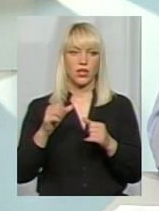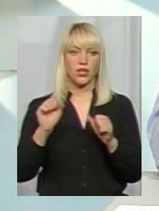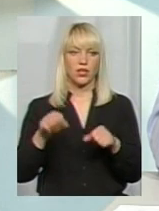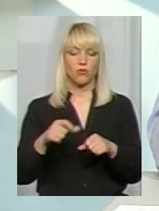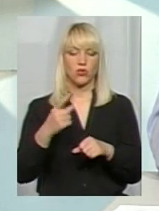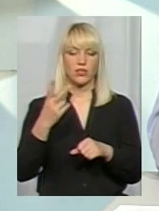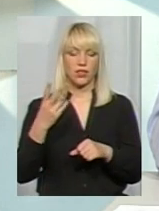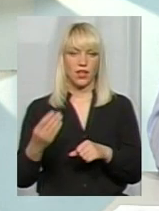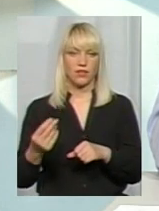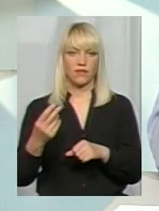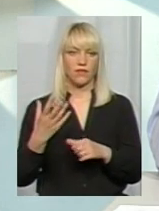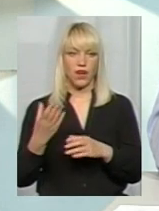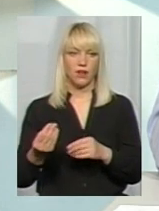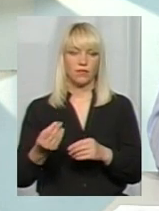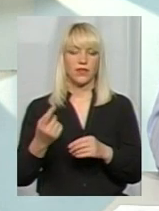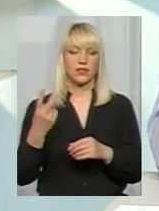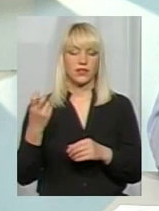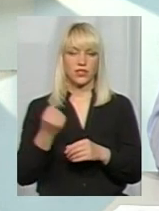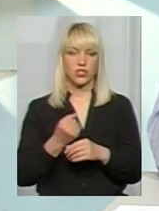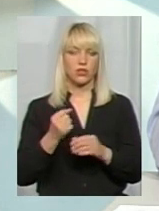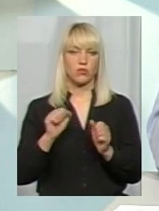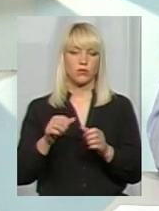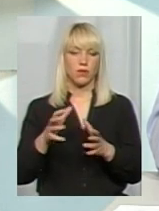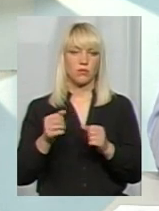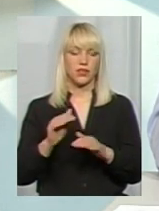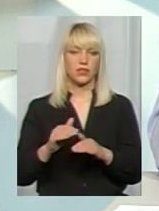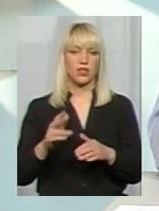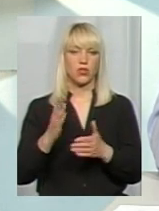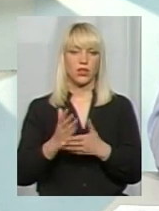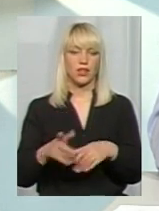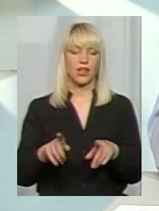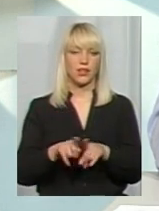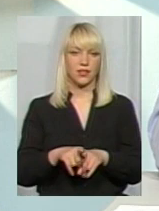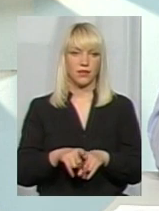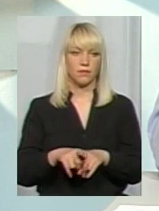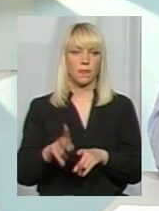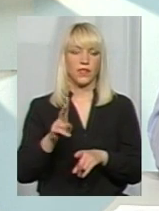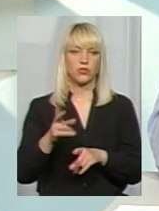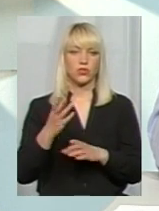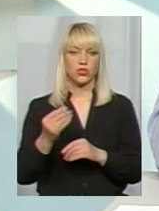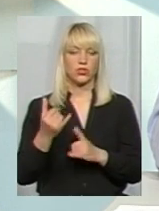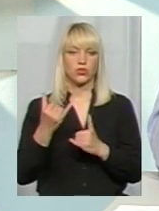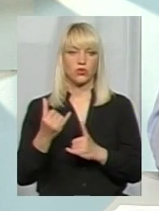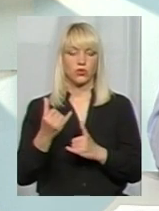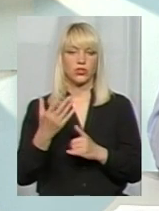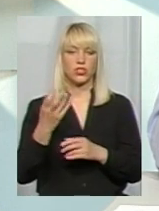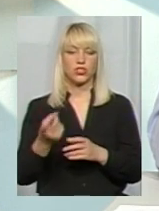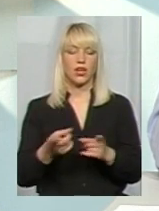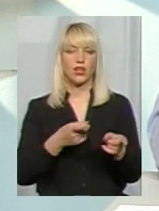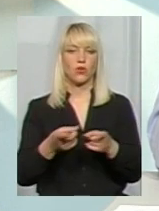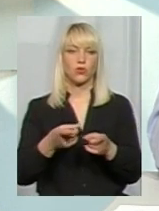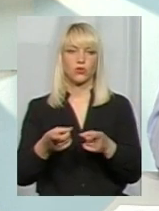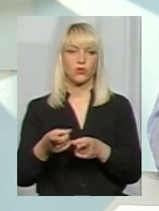день-два максимум тиждень приймати дітей. Але є такі, які ще сьогодні в стадії підготовки